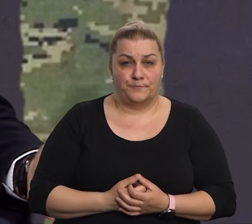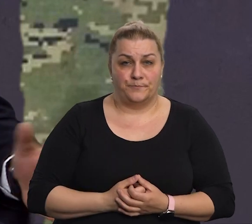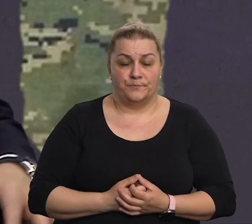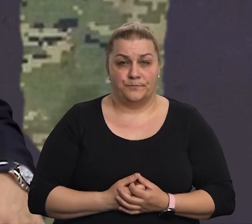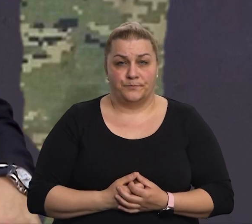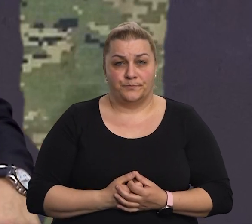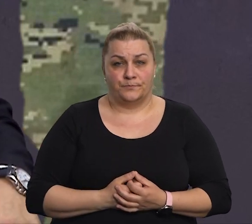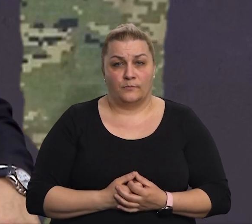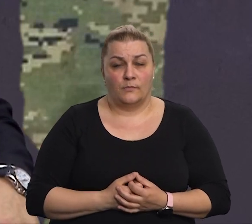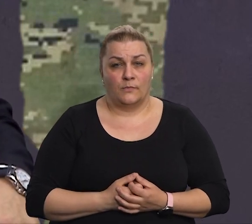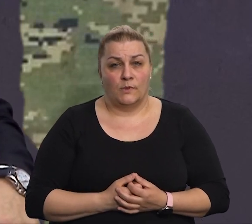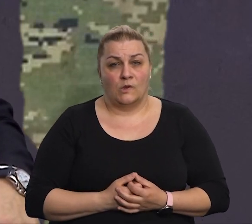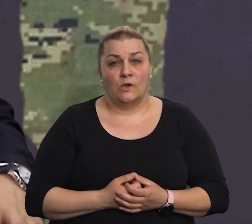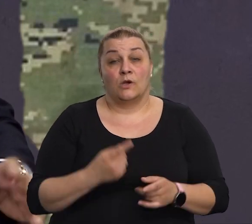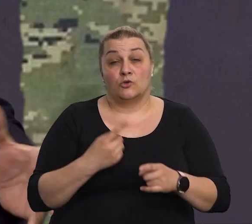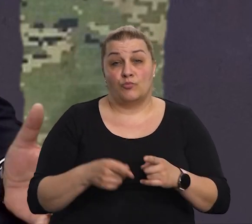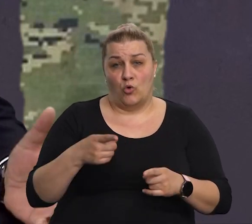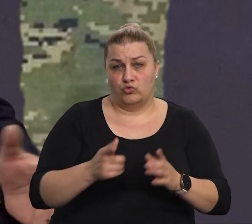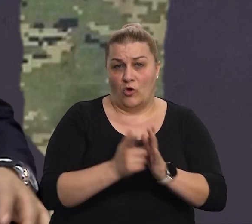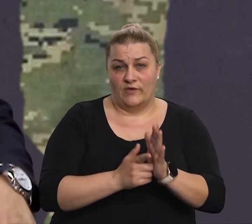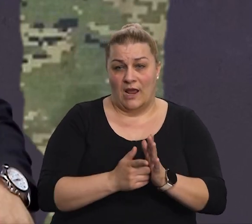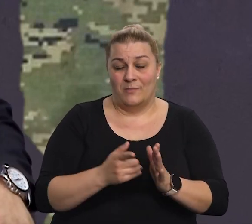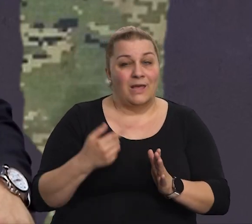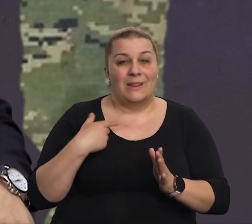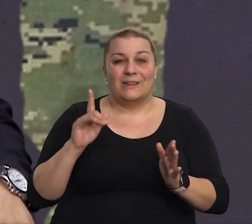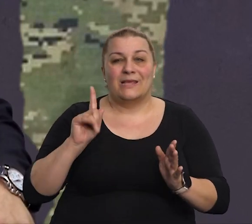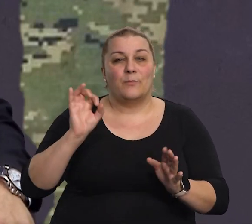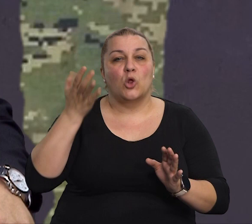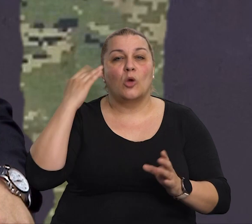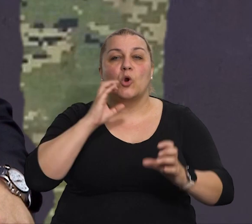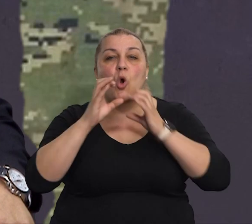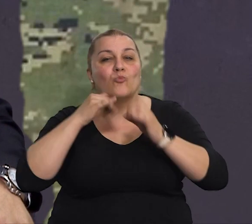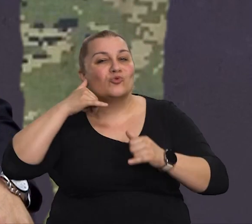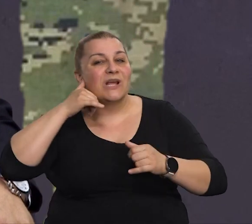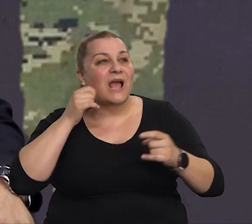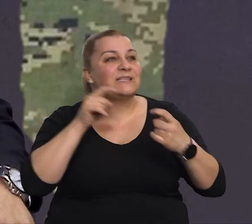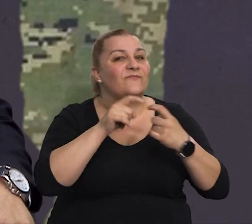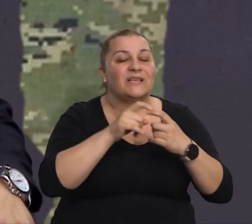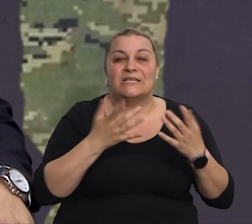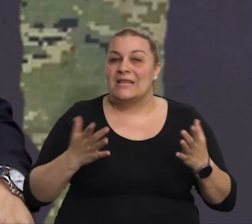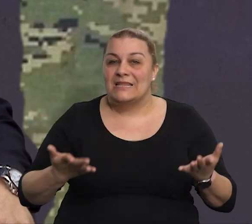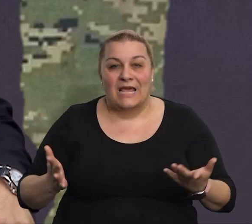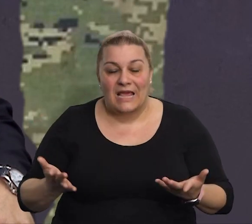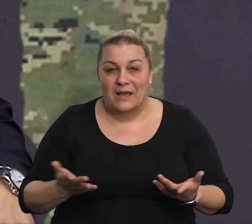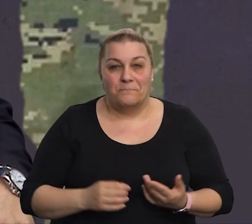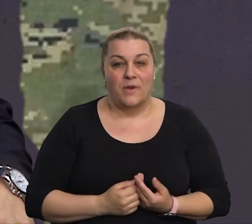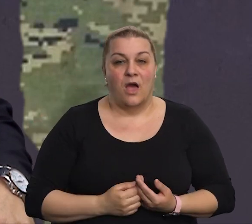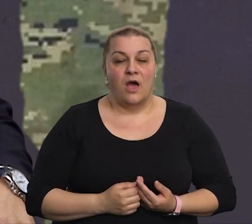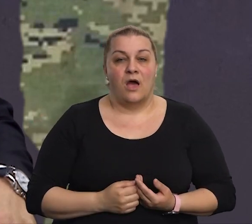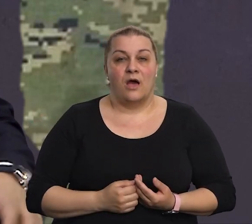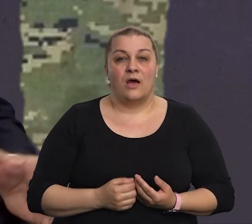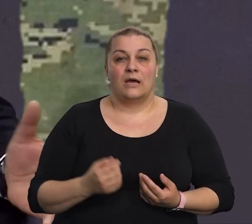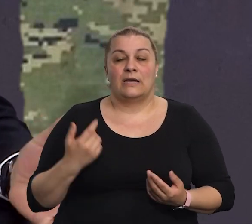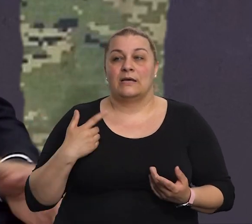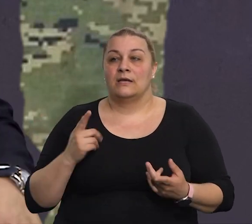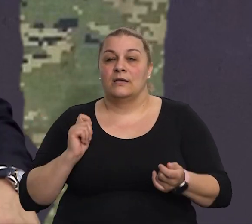ne znam, nisam to u to vrijeme poznao, nije bilo komunikacija, nije bilo veze, nisam malo nikakvih dodini i